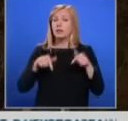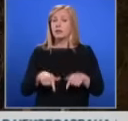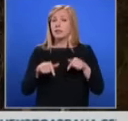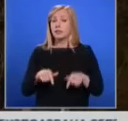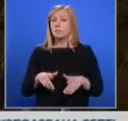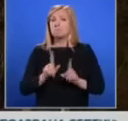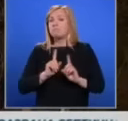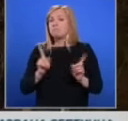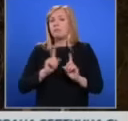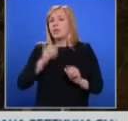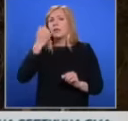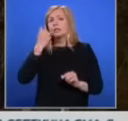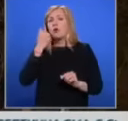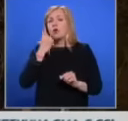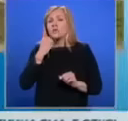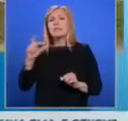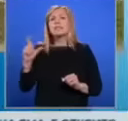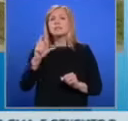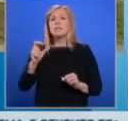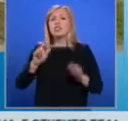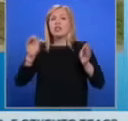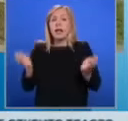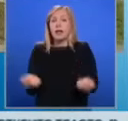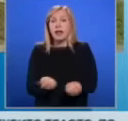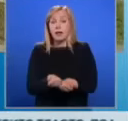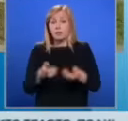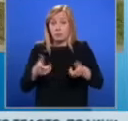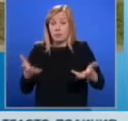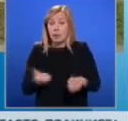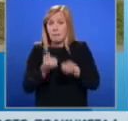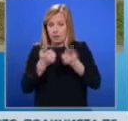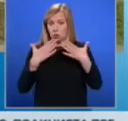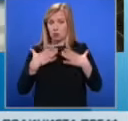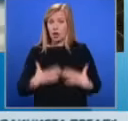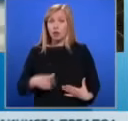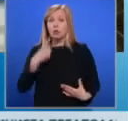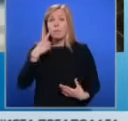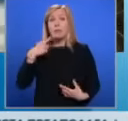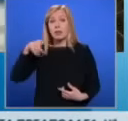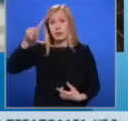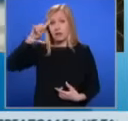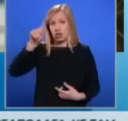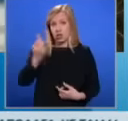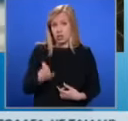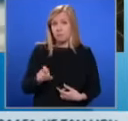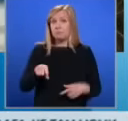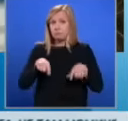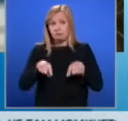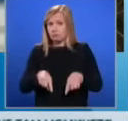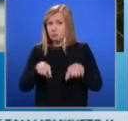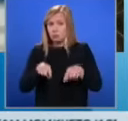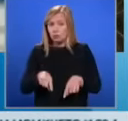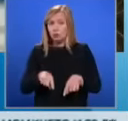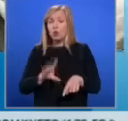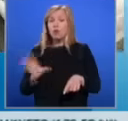в неизползвана септична яма е намерено тялото на младата жена. Предполага се, че точно тук тя и